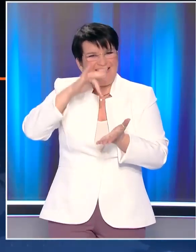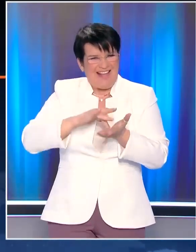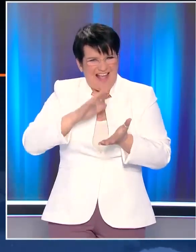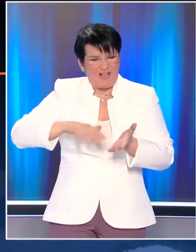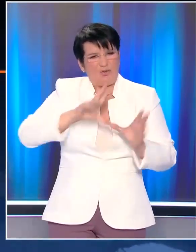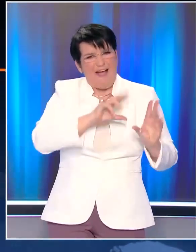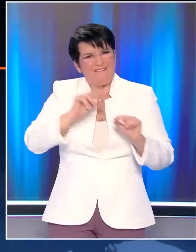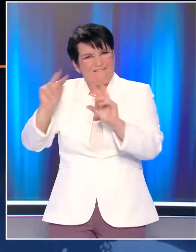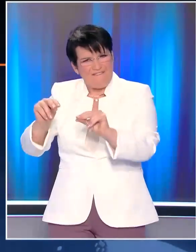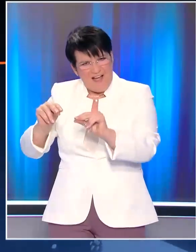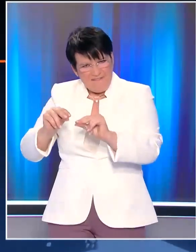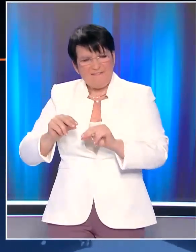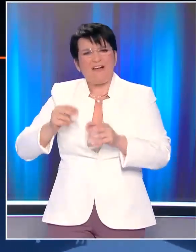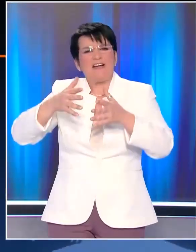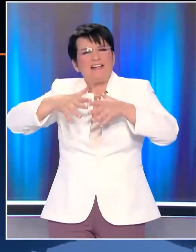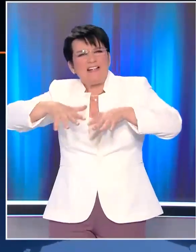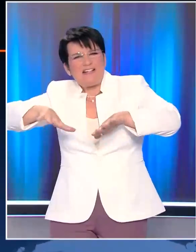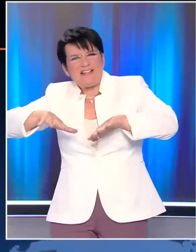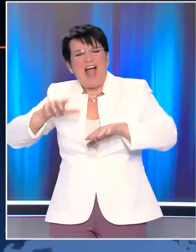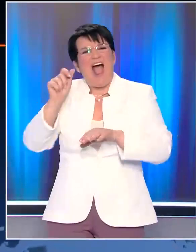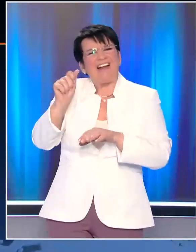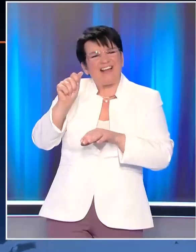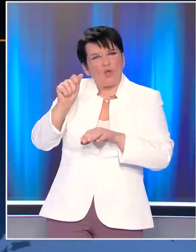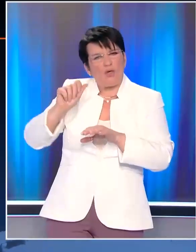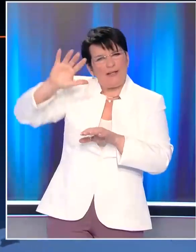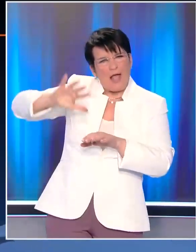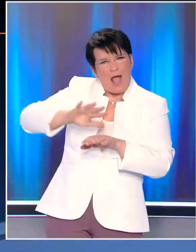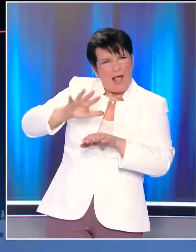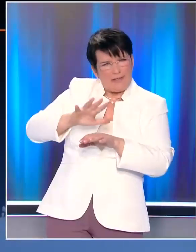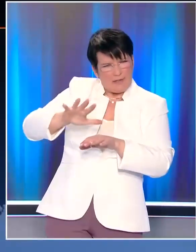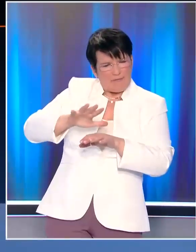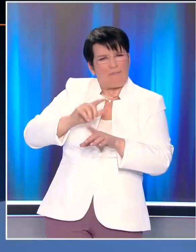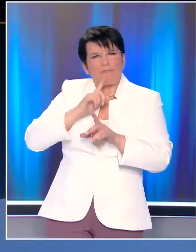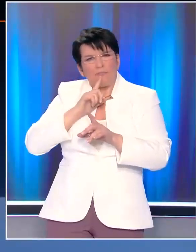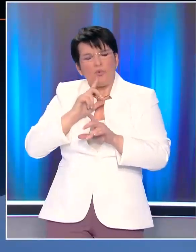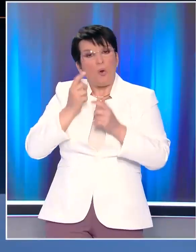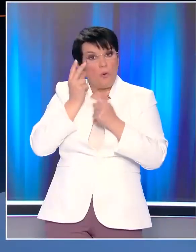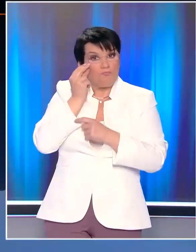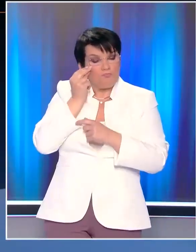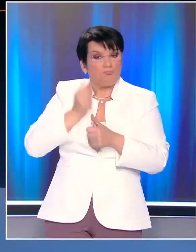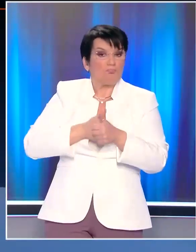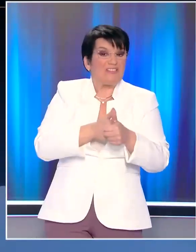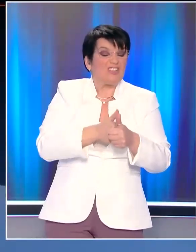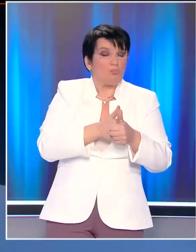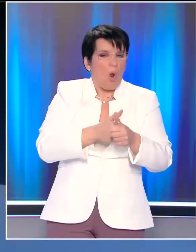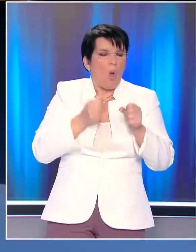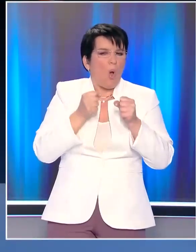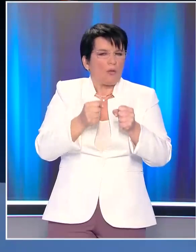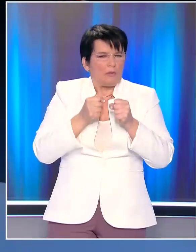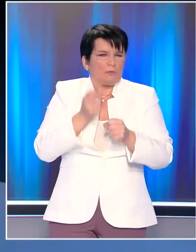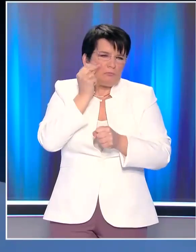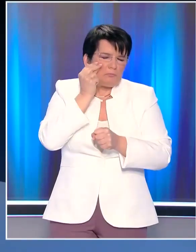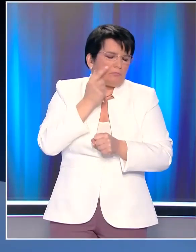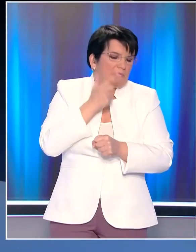ταυτίζεται με παρακλάδη του ρήγματος της Ανατολίας σύμφωνα με τους σεισμολόγους οι οποίοι παρακολουθούν την εξέλιξη του φαινομένου.